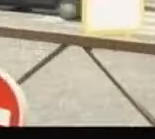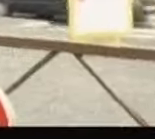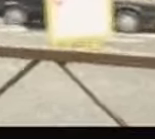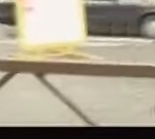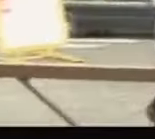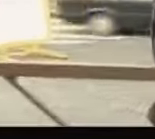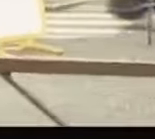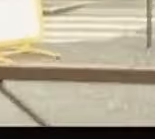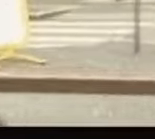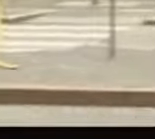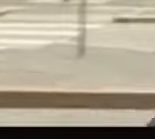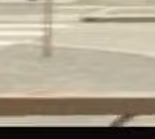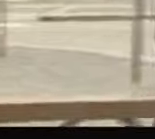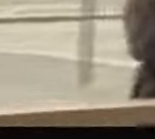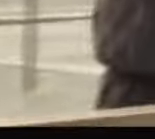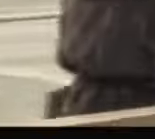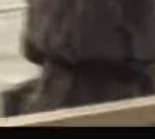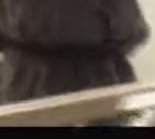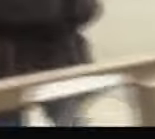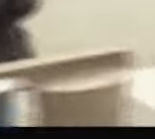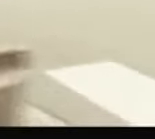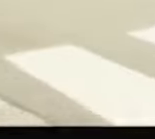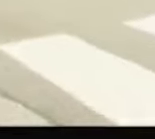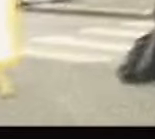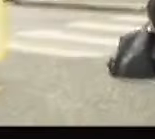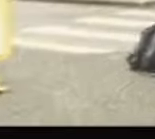On y va !